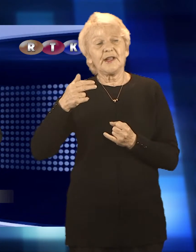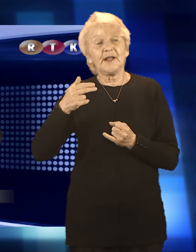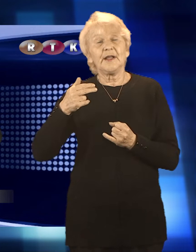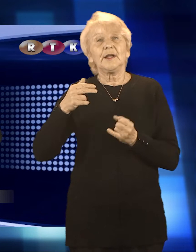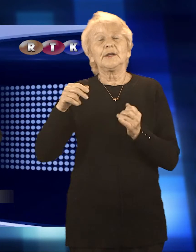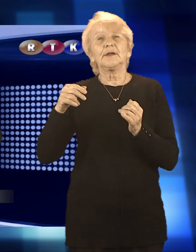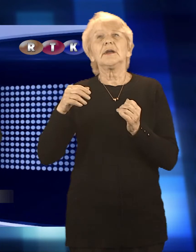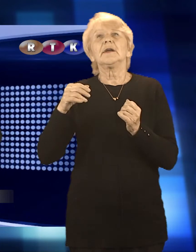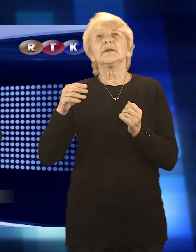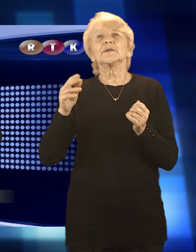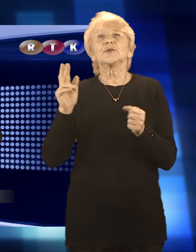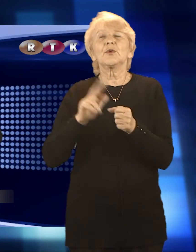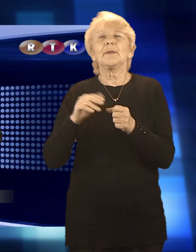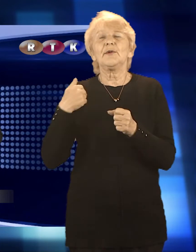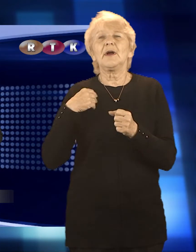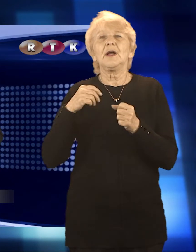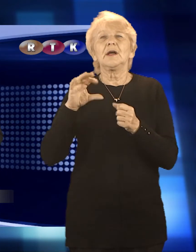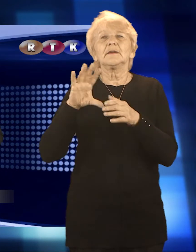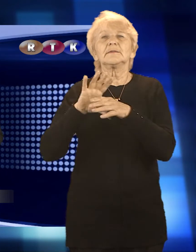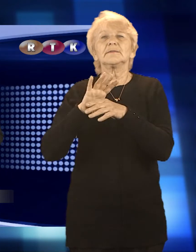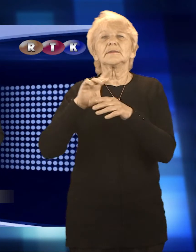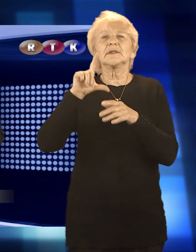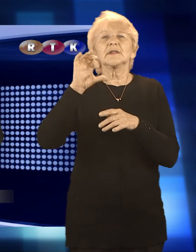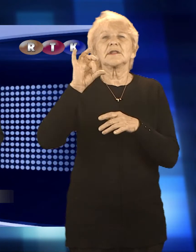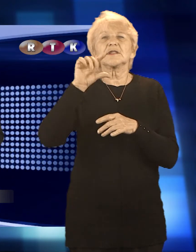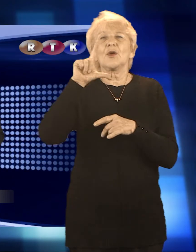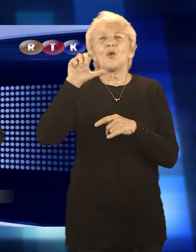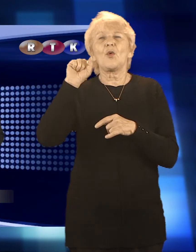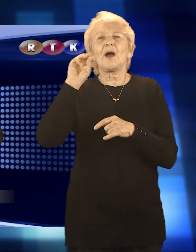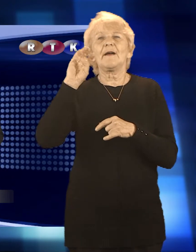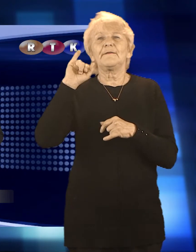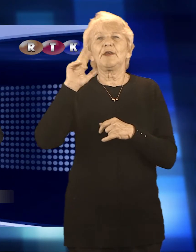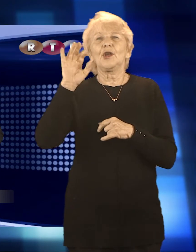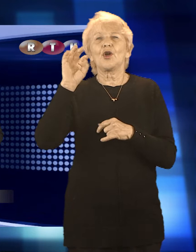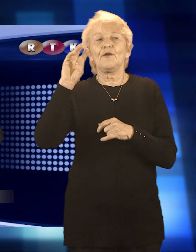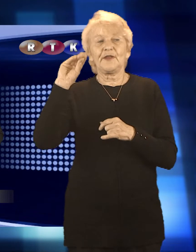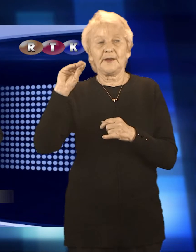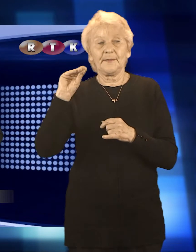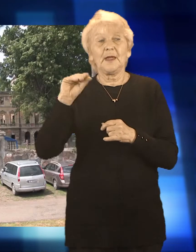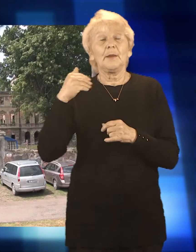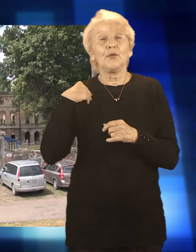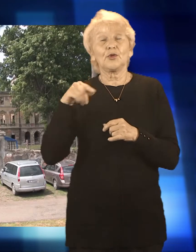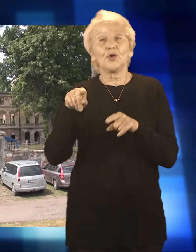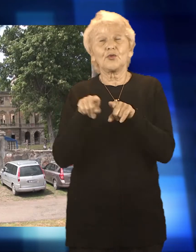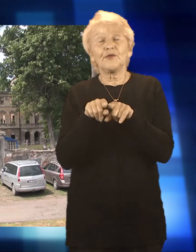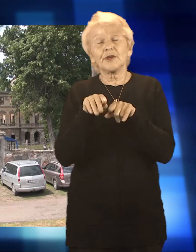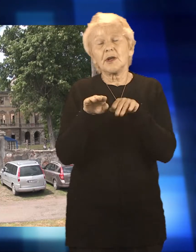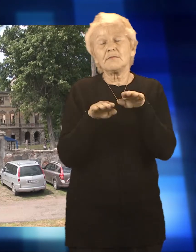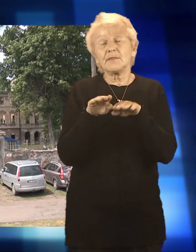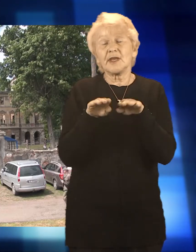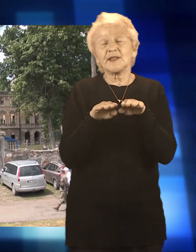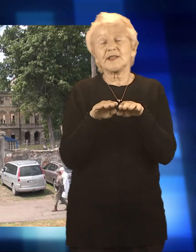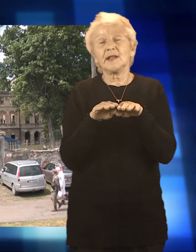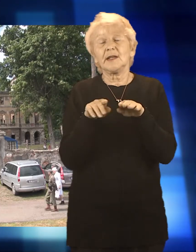mieszkańców powiatu do udziału w pikniku z okazji Dnia Dziecka. Zapraszam Państwa na relację z tego wydarzenia. W